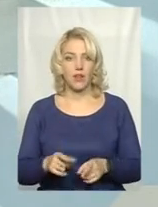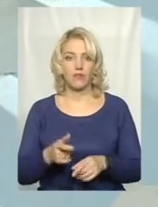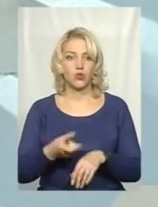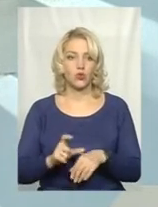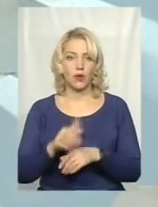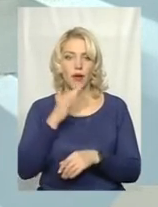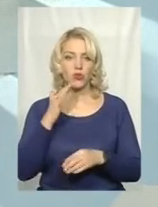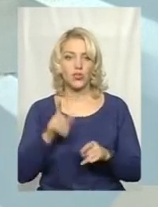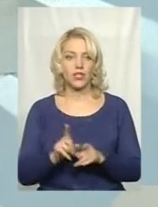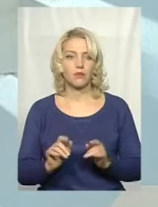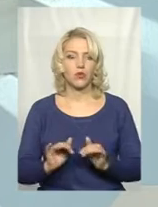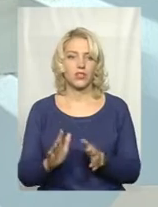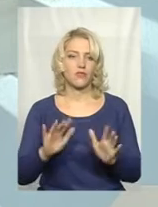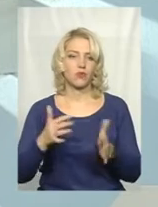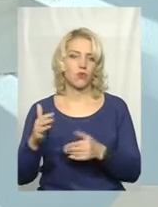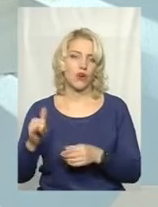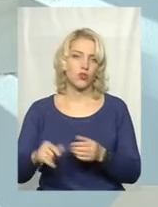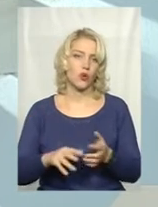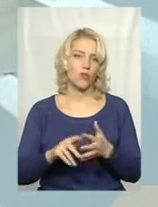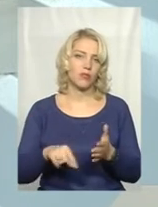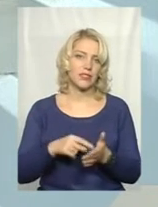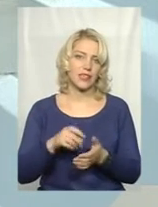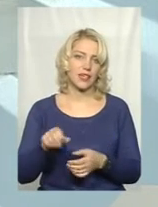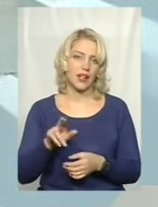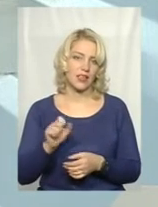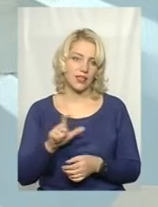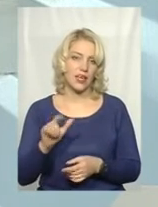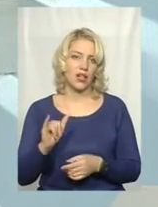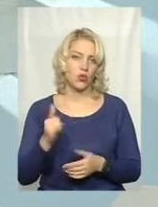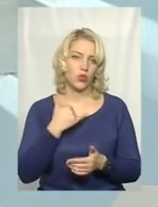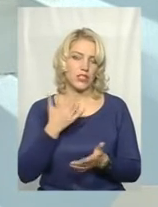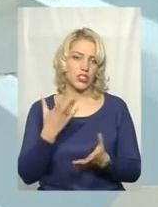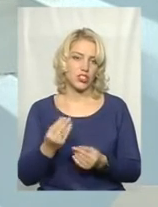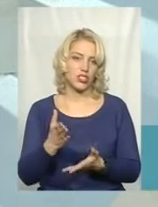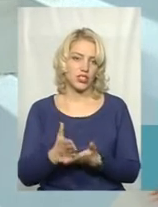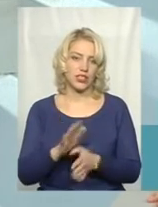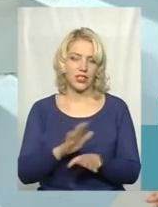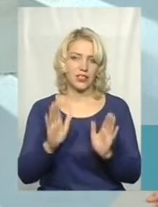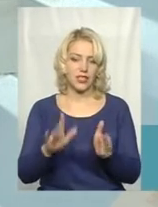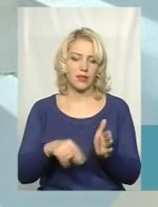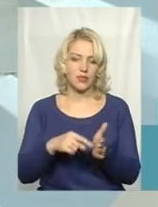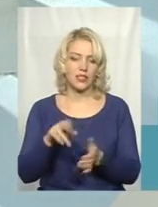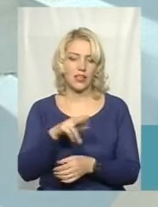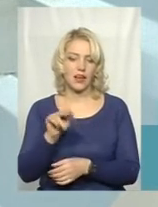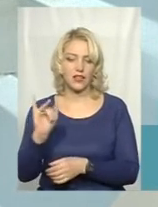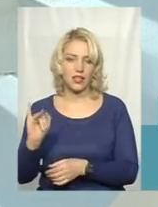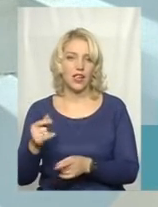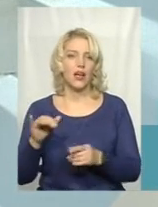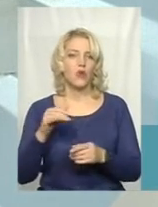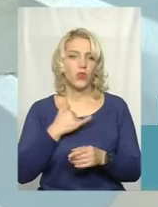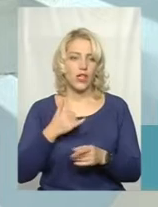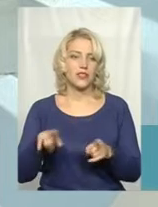дуже багато таких процесів зараз відбувається по міських радах. І в нас є ще не тільки міські ради, в нас є,